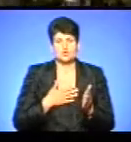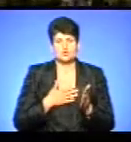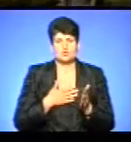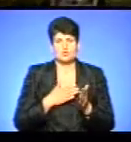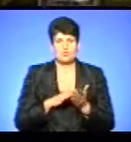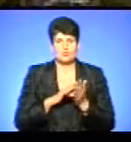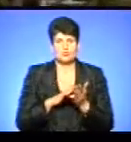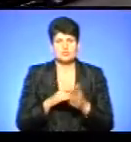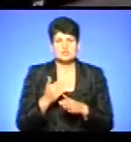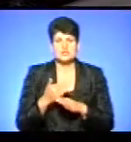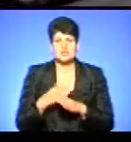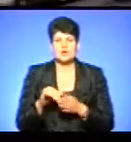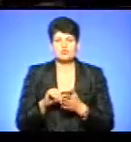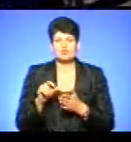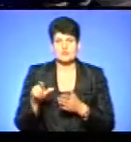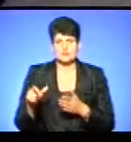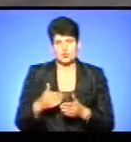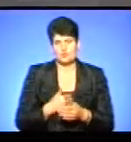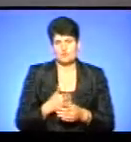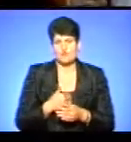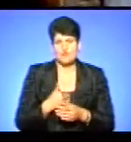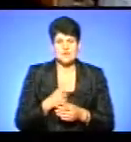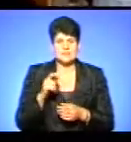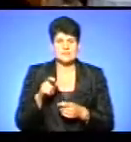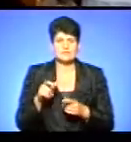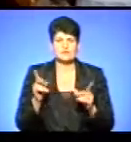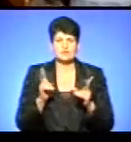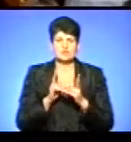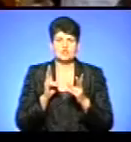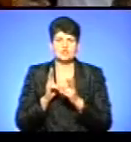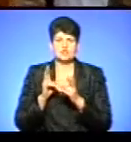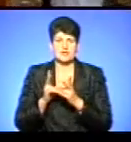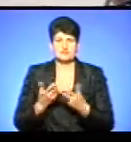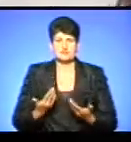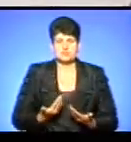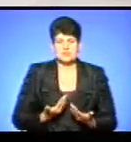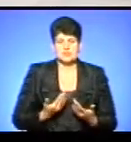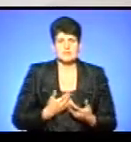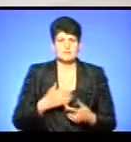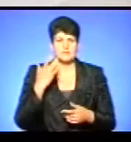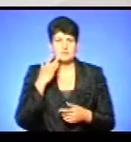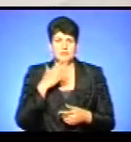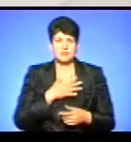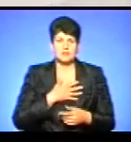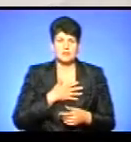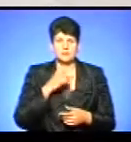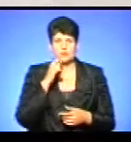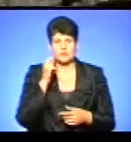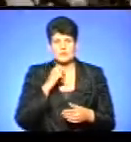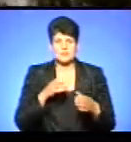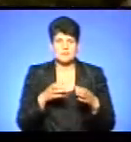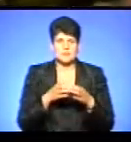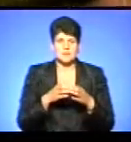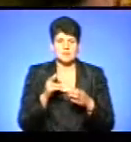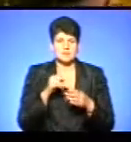Частина учасників велопробігу – добровольці. Під час подорожі вони зустрічаються з жителями Сполучених Штатів, Канади та Українською діаспорою і